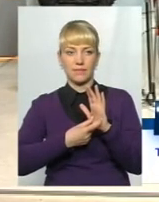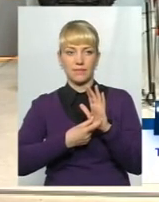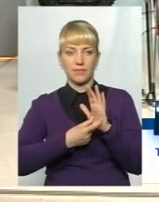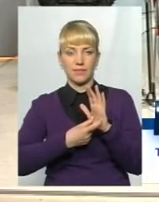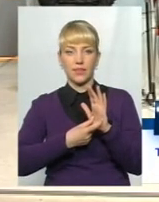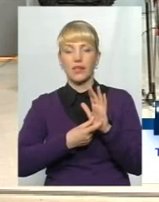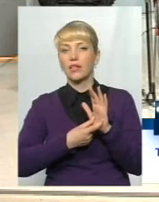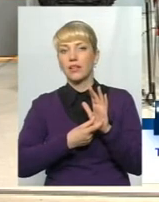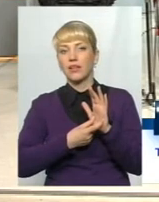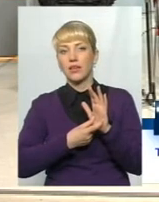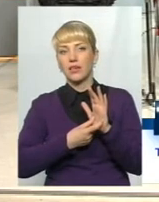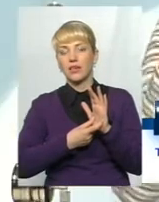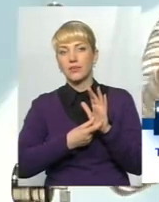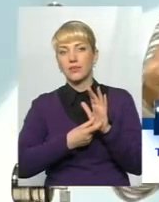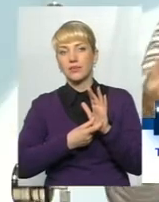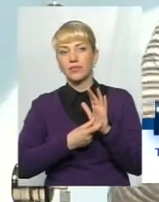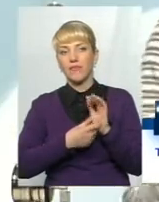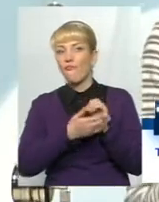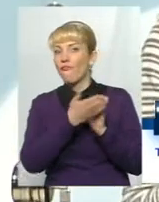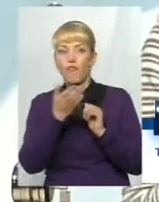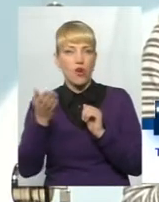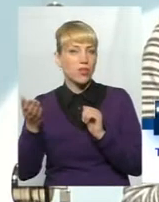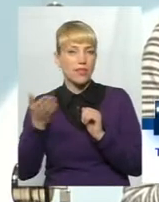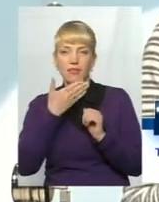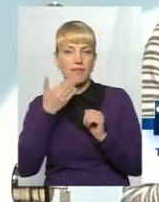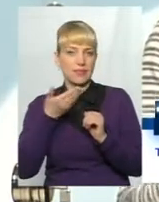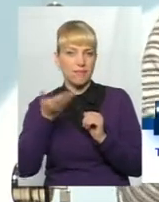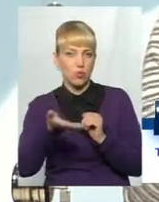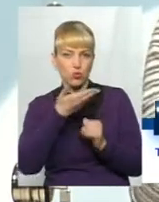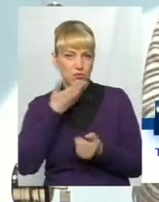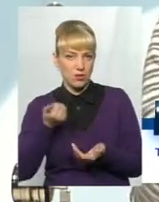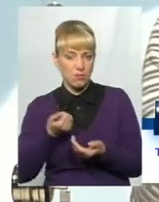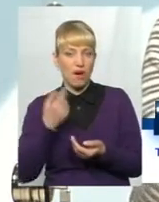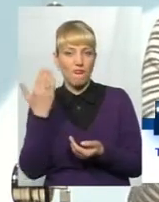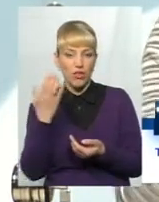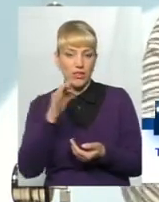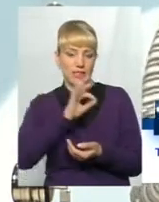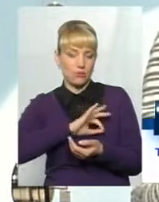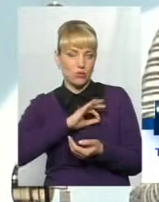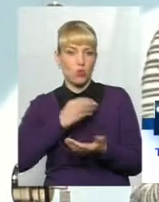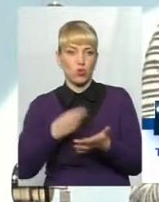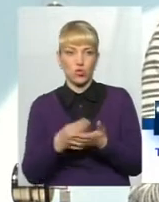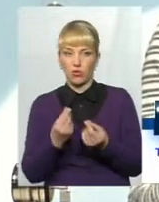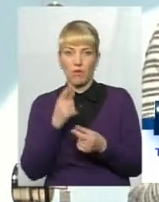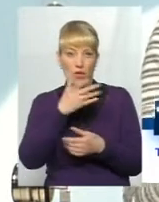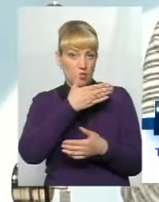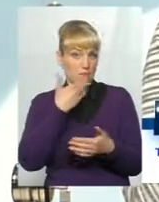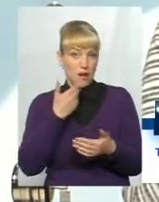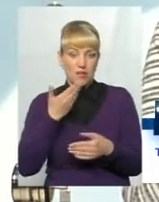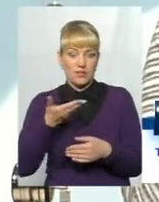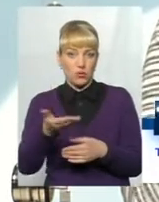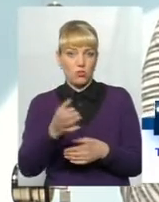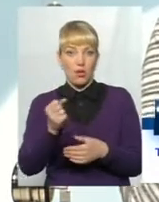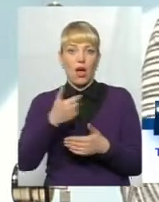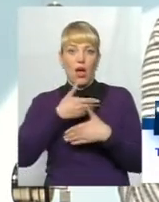і вони до пороги працюють. Вони не звітуються. Вони споживають бюджетні кошти і вони не звітуються. В той же